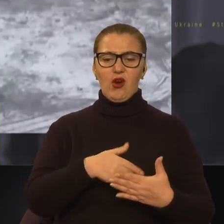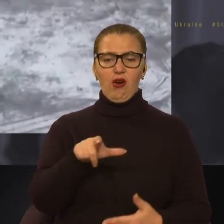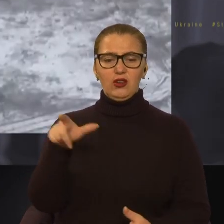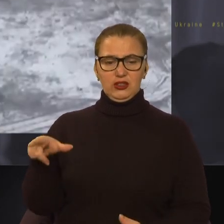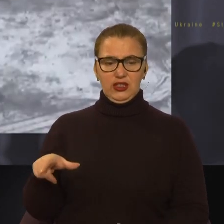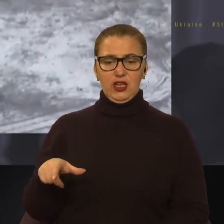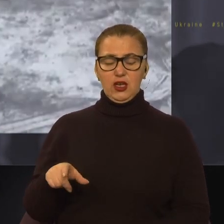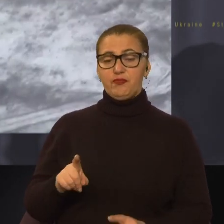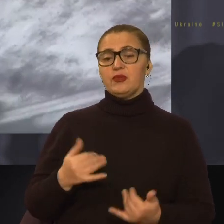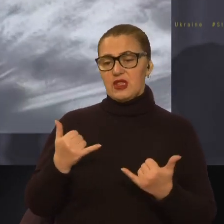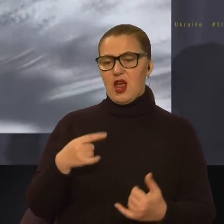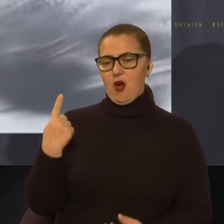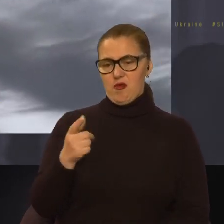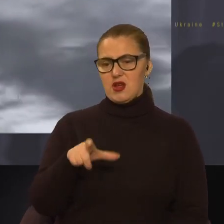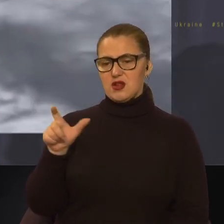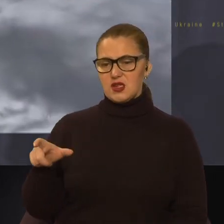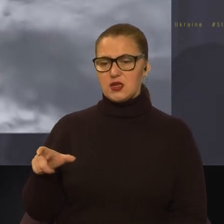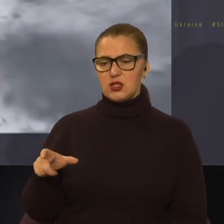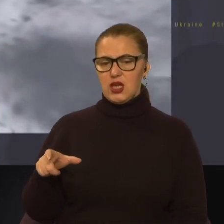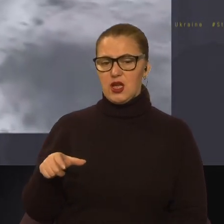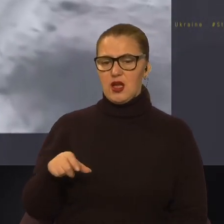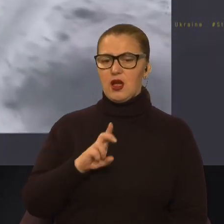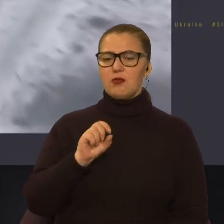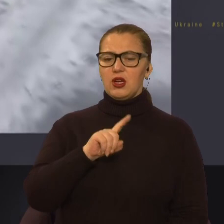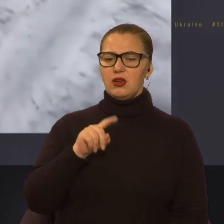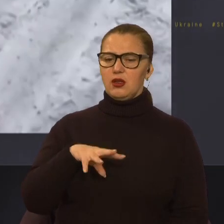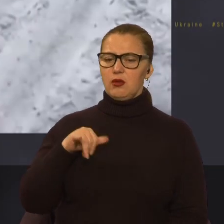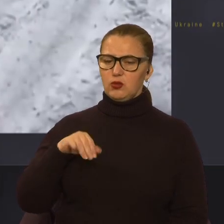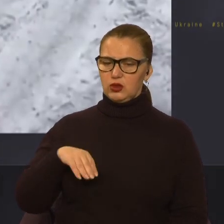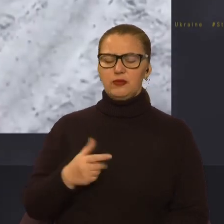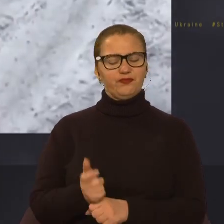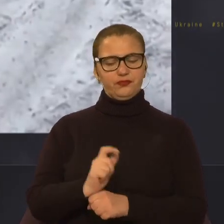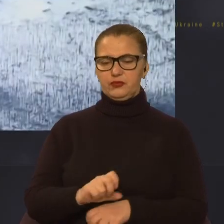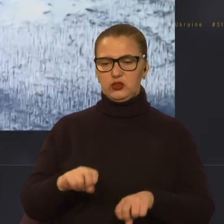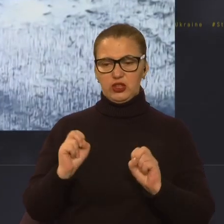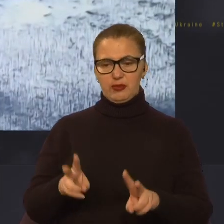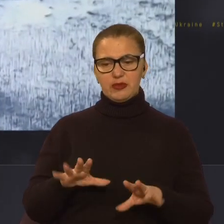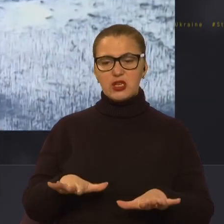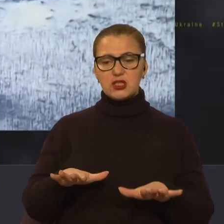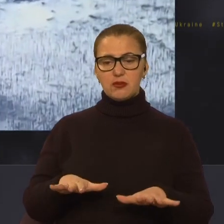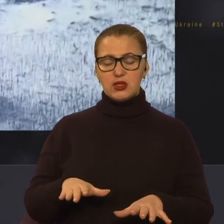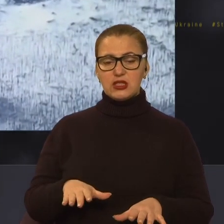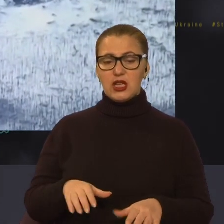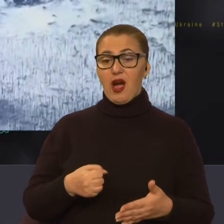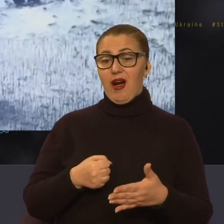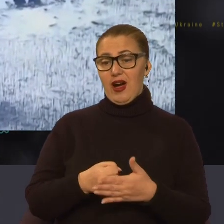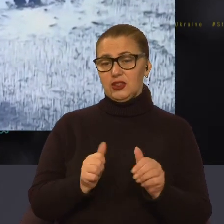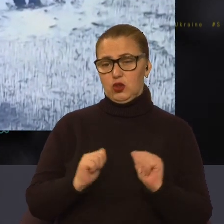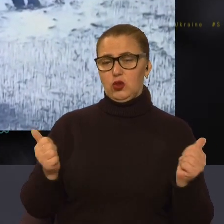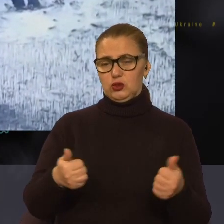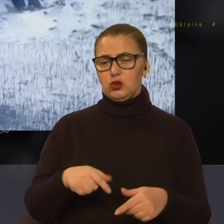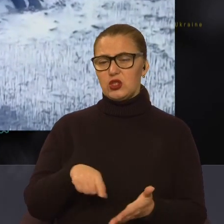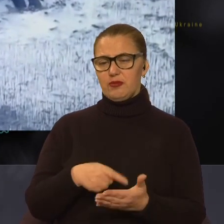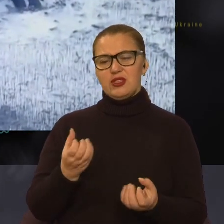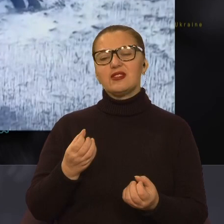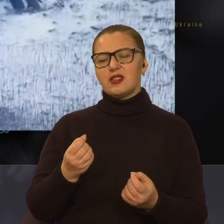для цивільних Бахмут вже занадто небезпечне місце, а до оточення міста ще дуже